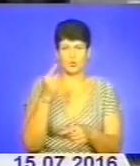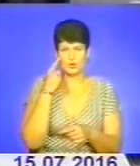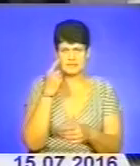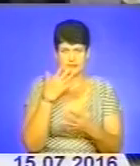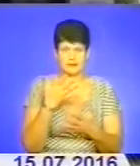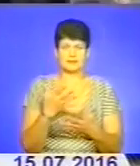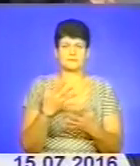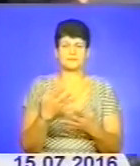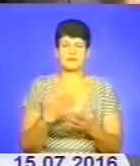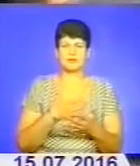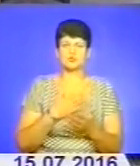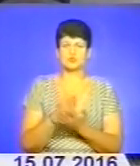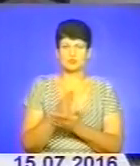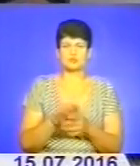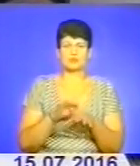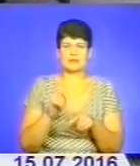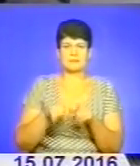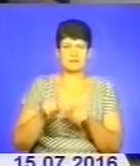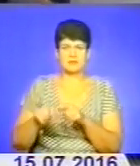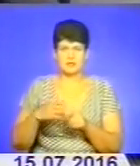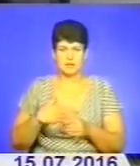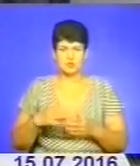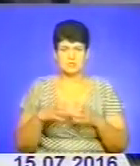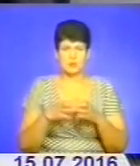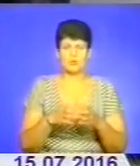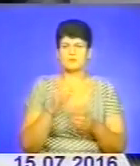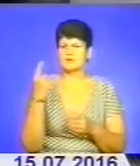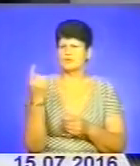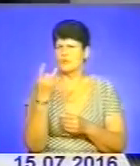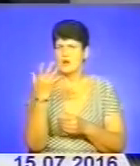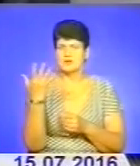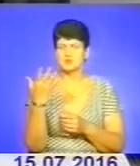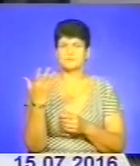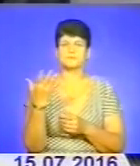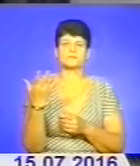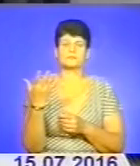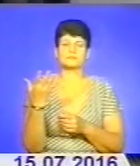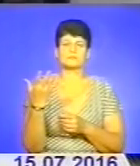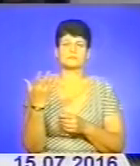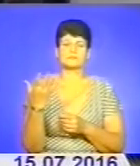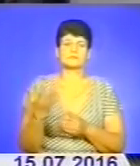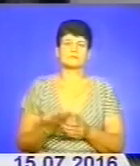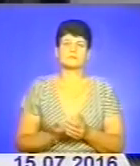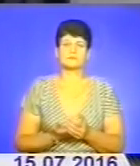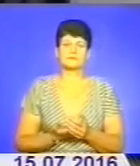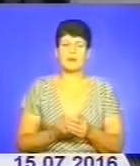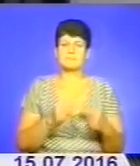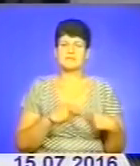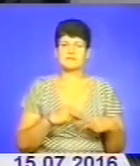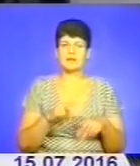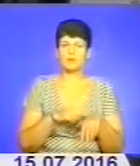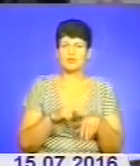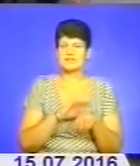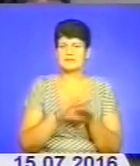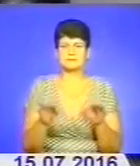неодноразово здійснювали перевірки нашого заданого загону. Ні разу ні один працівник поліції не